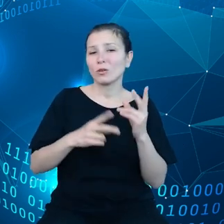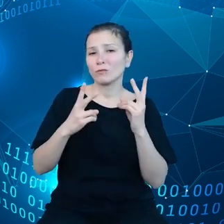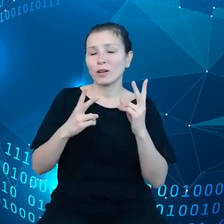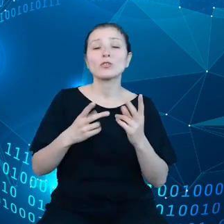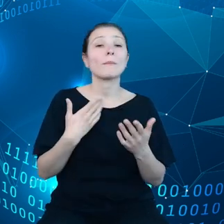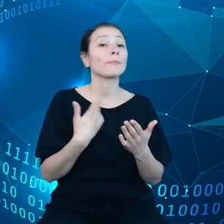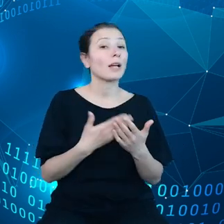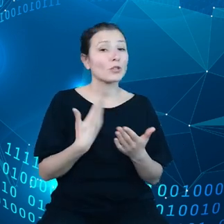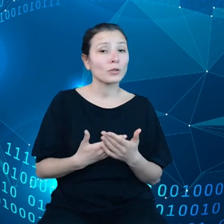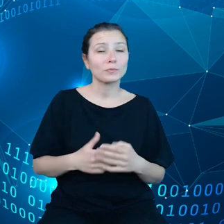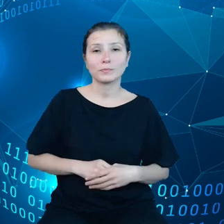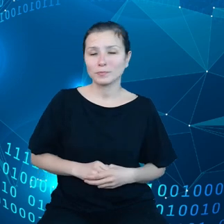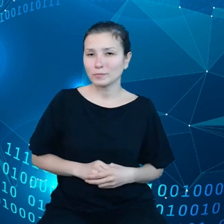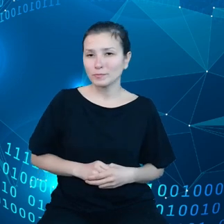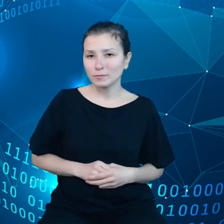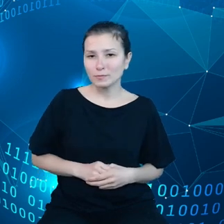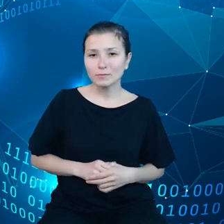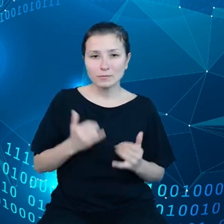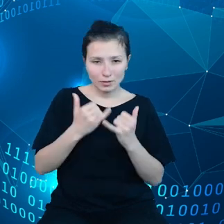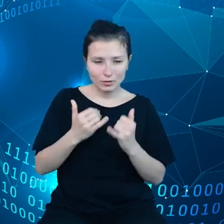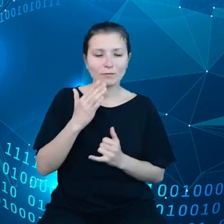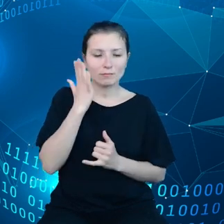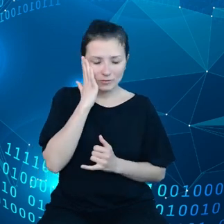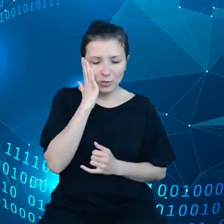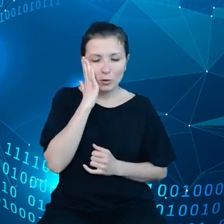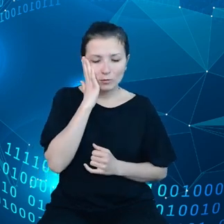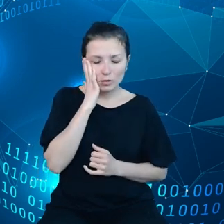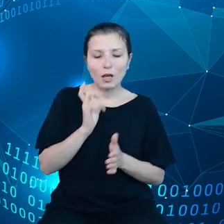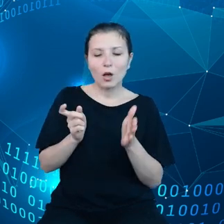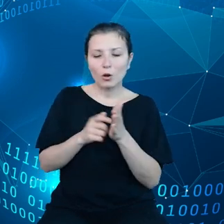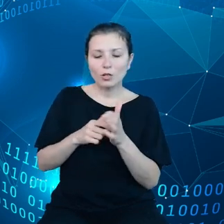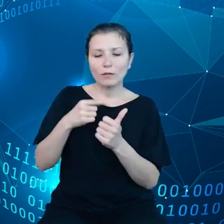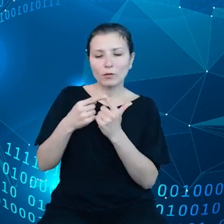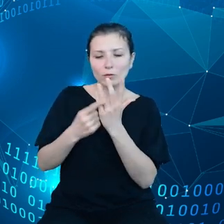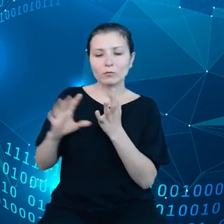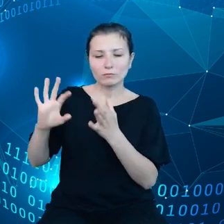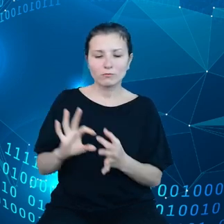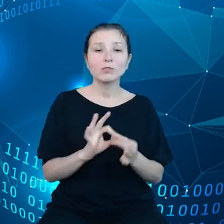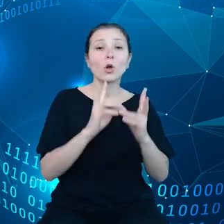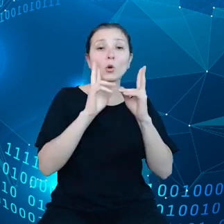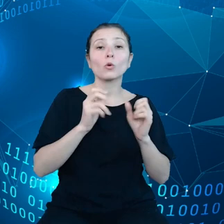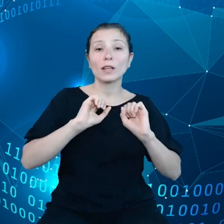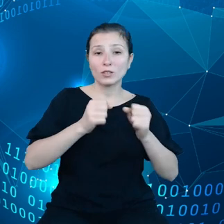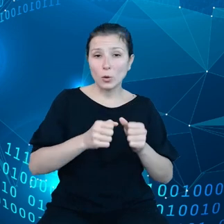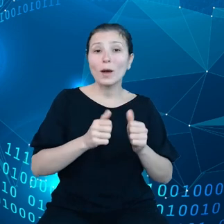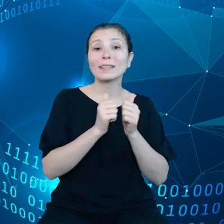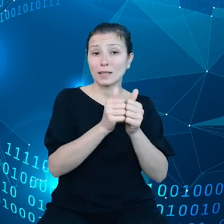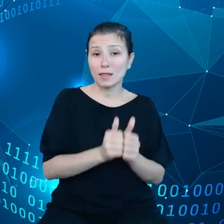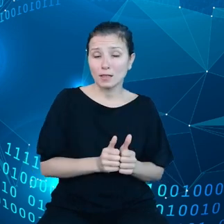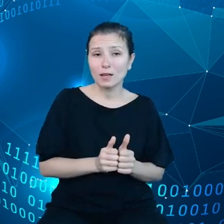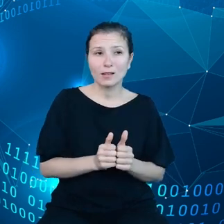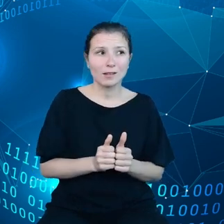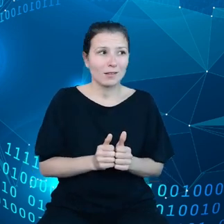zdajemy sobie sprawę, że te oczekiwania, one są powiązane z konkretnymi zadaniami, no to możemy sobie